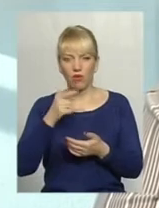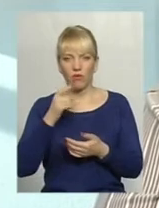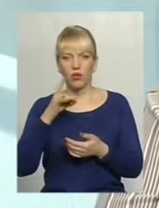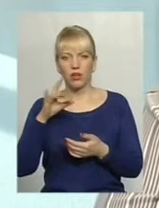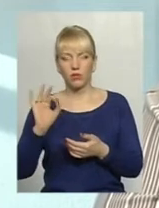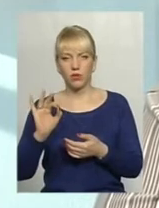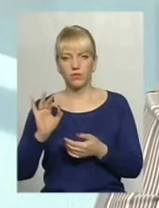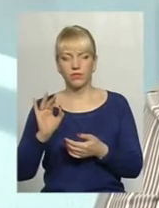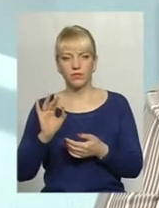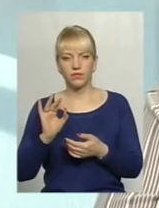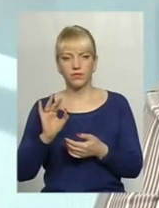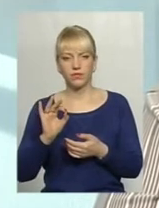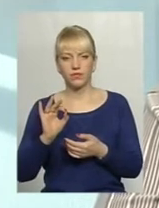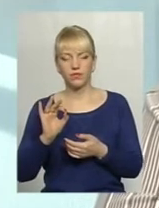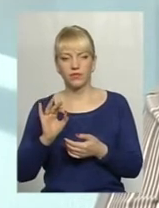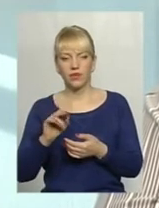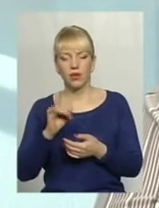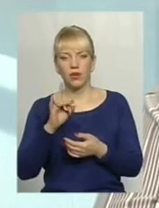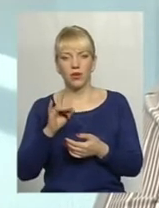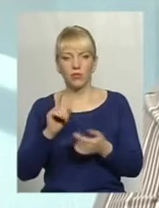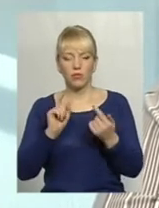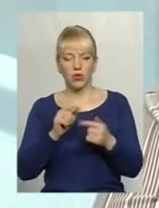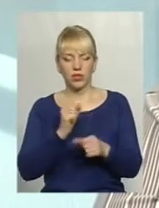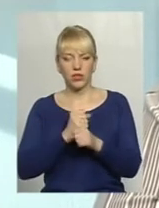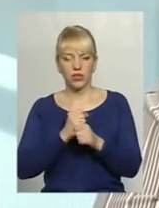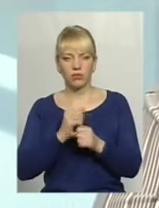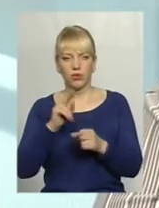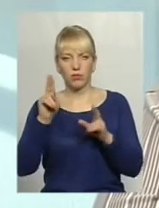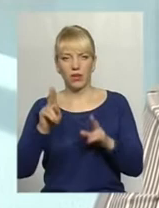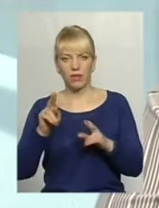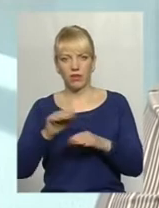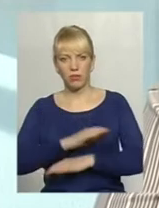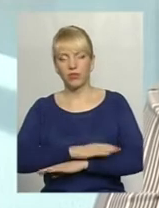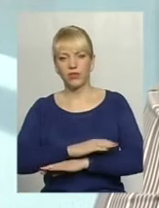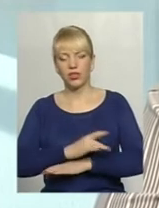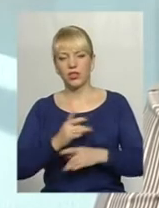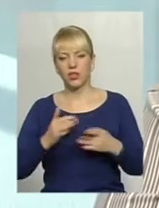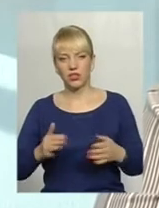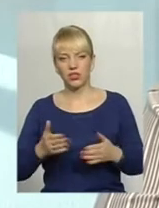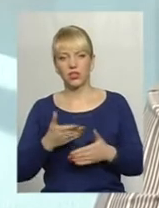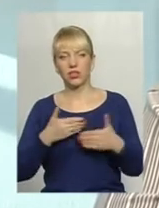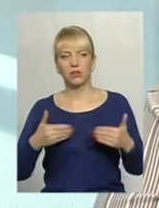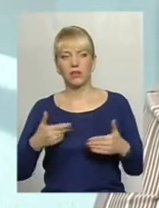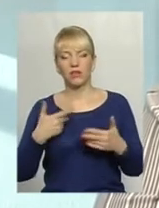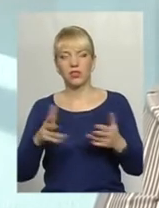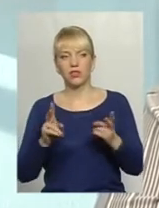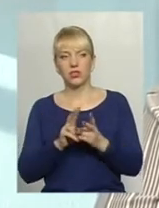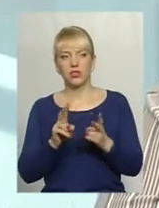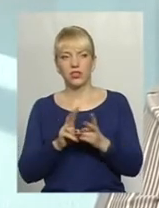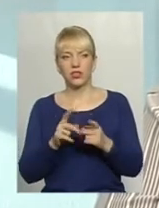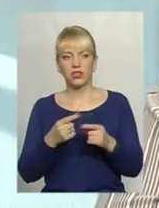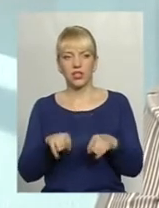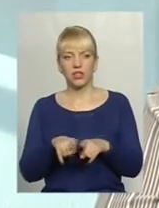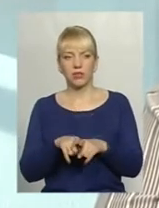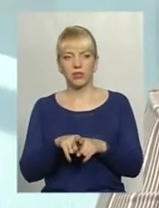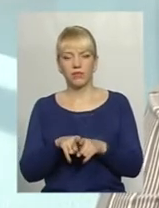протидію, про правила поведінки та таке інше. Ми вже стикаємося, скажімо так, з